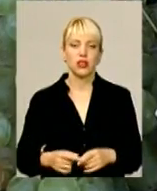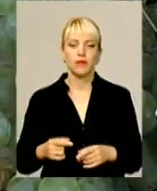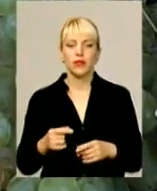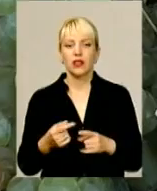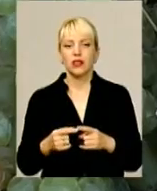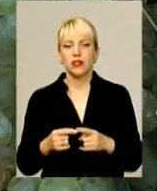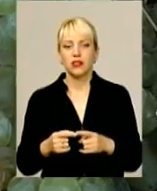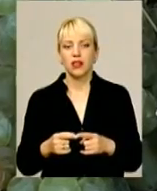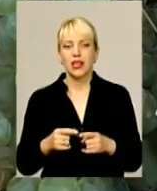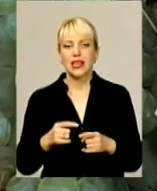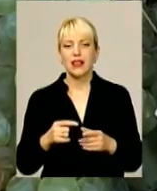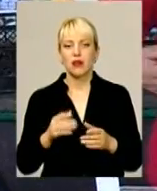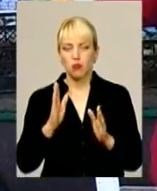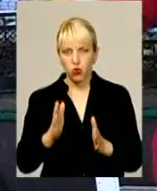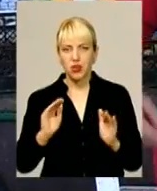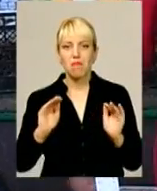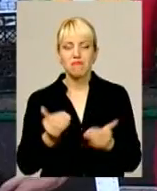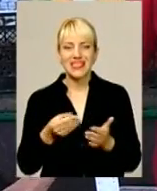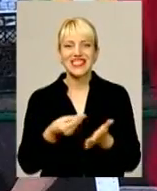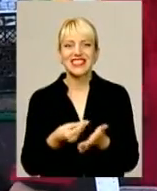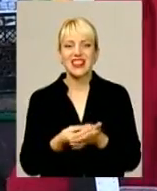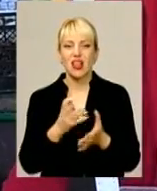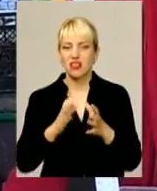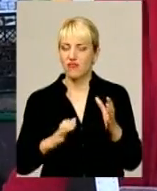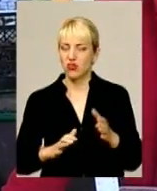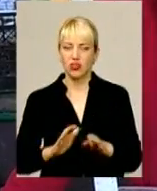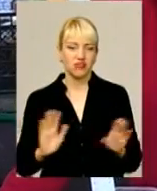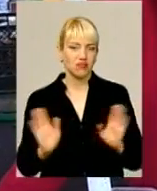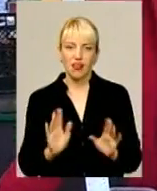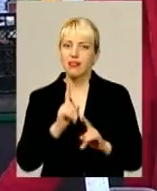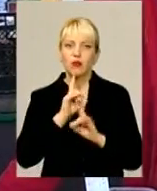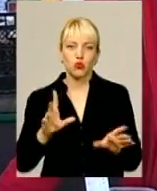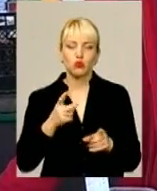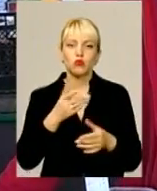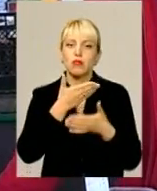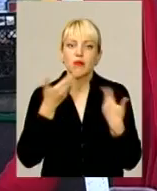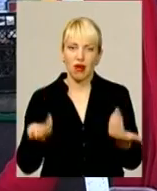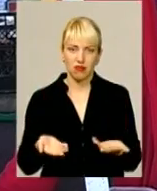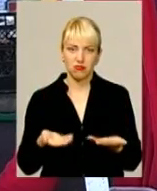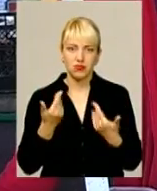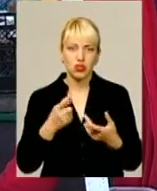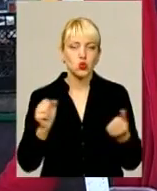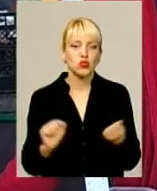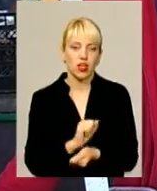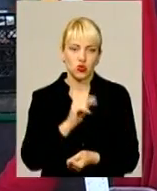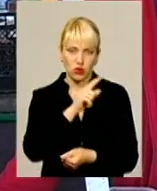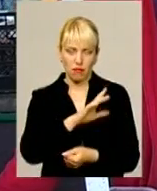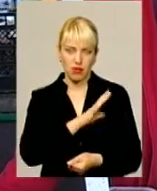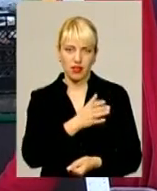ціна на виноград? Ні. І пощі немає пощі. Сасуха було трошки там.